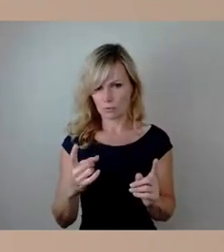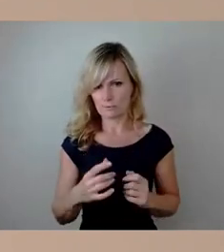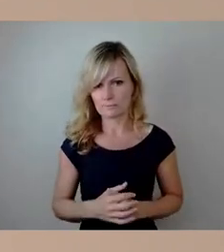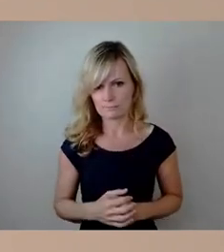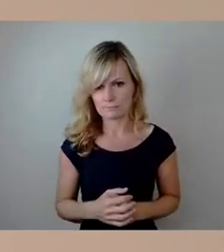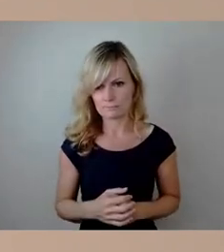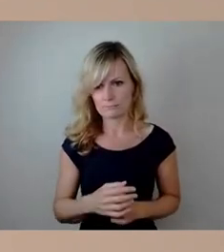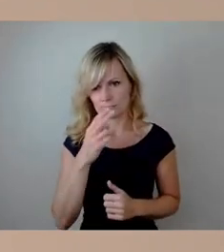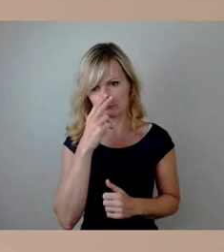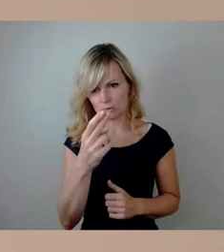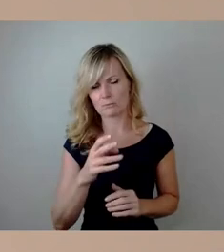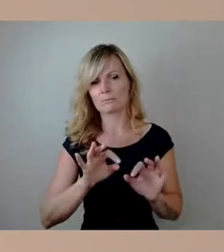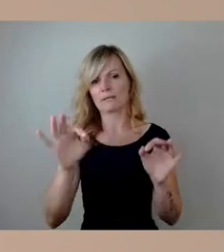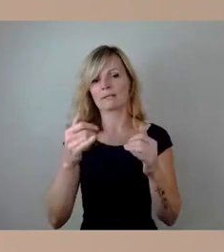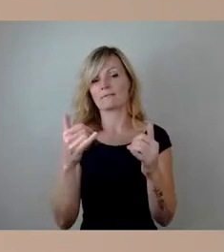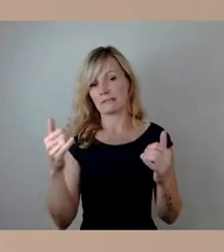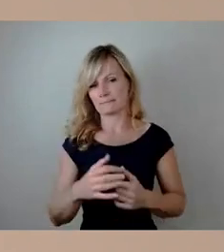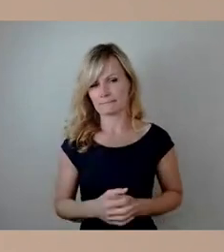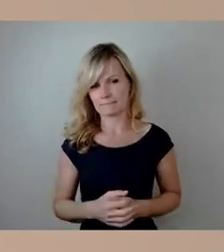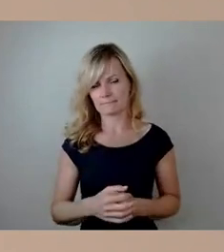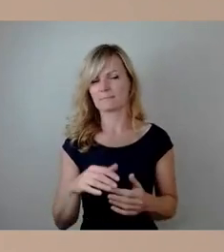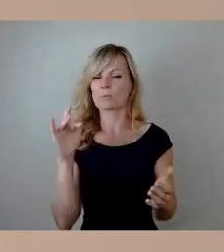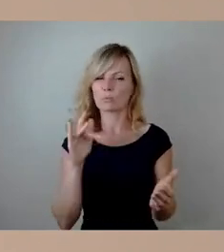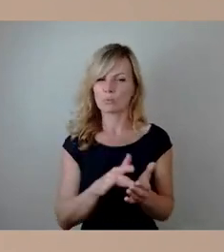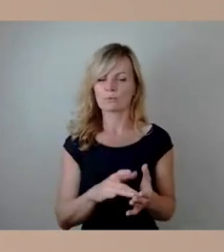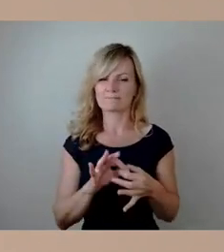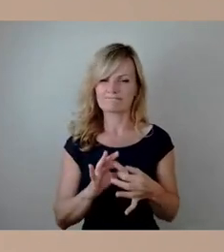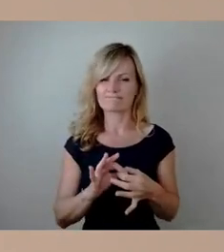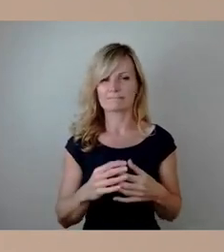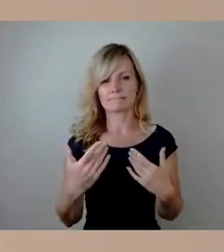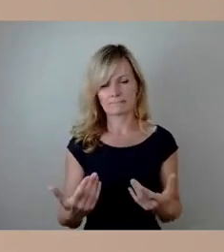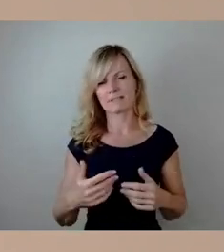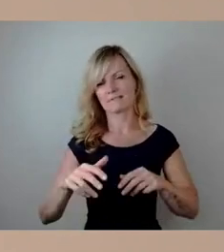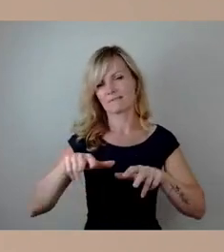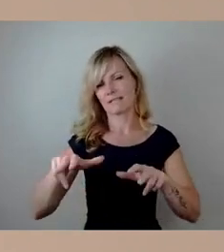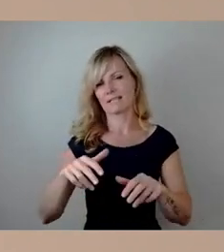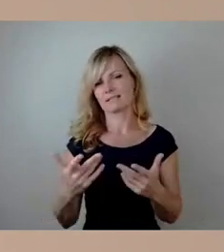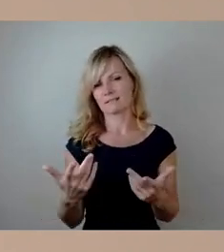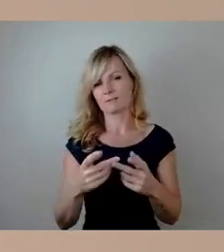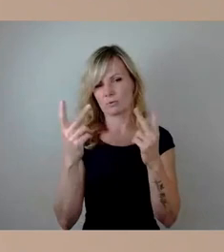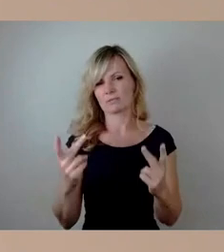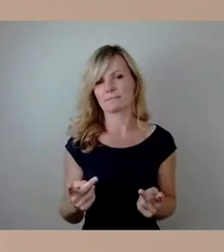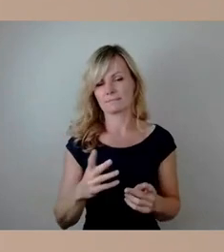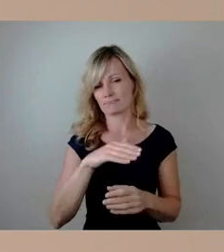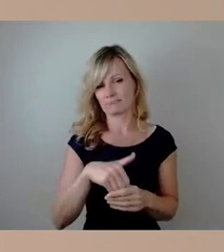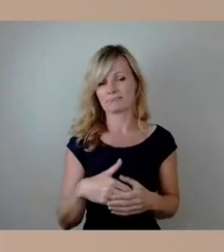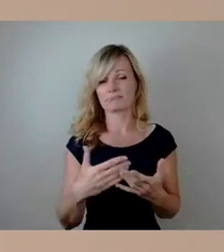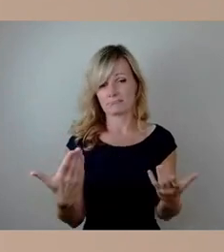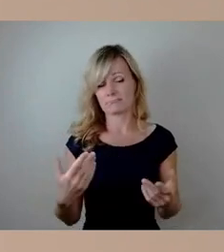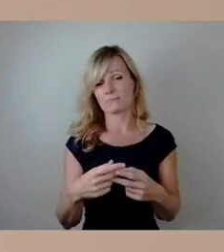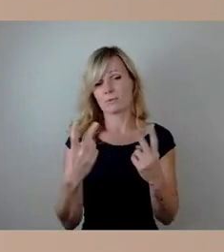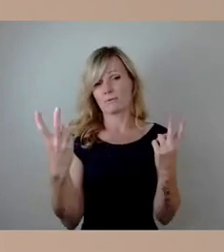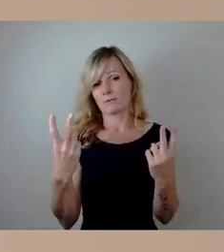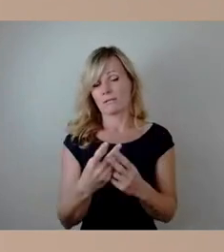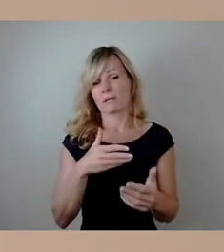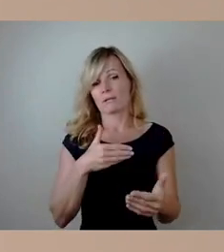das zu optimieren, weil natürlich der Grundpfeiler des Verkehrskonzeptes ist natürlich die Erschließung mit dem öffentlichen Nahverkehr, ob jetzt mit